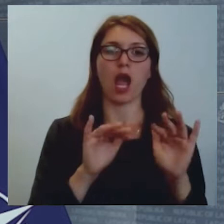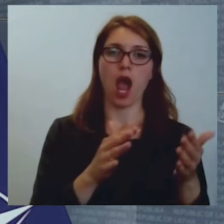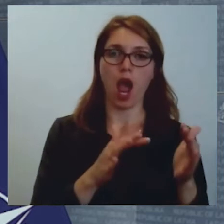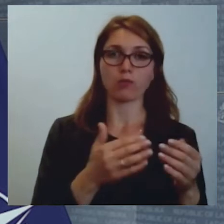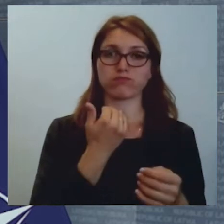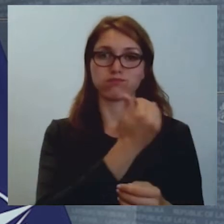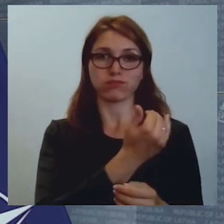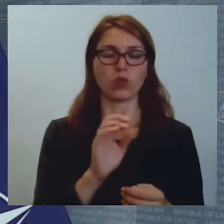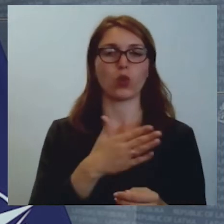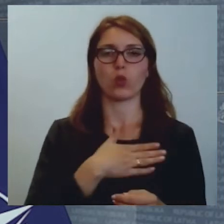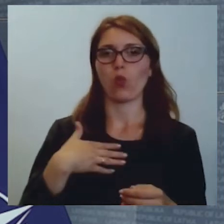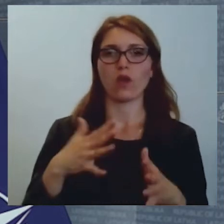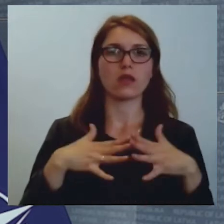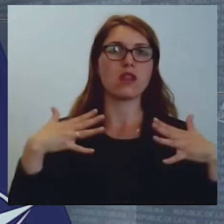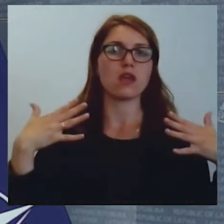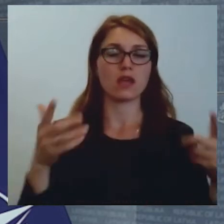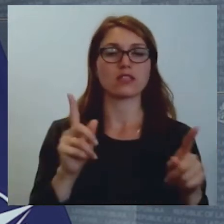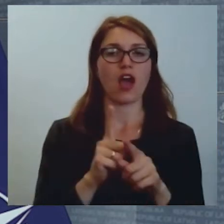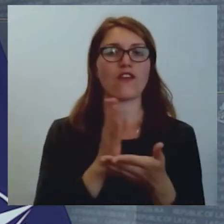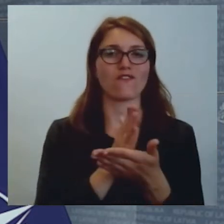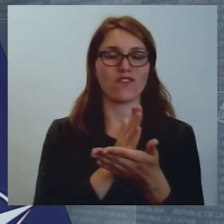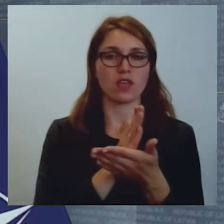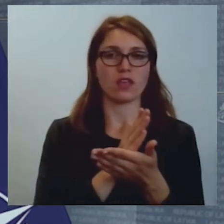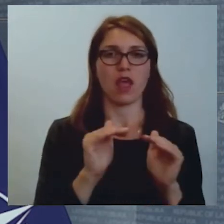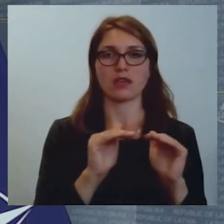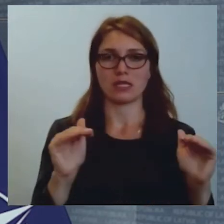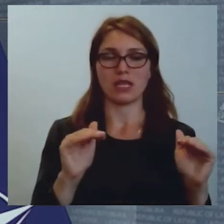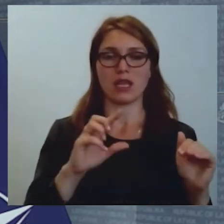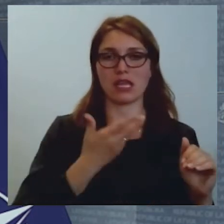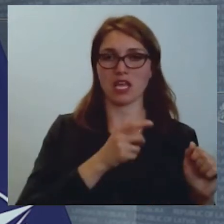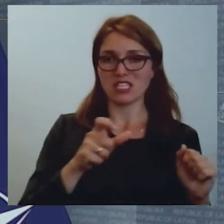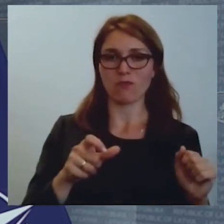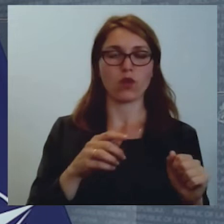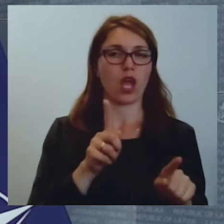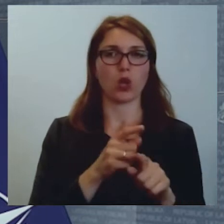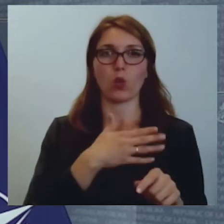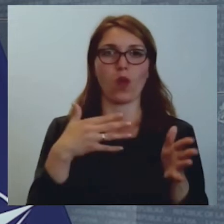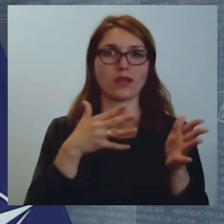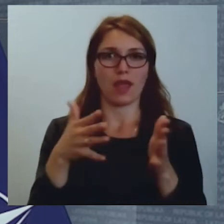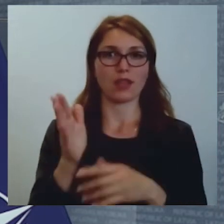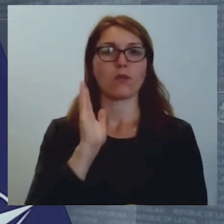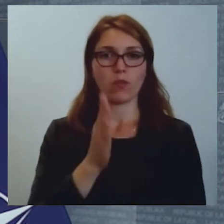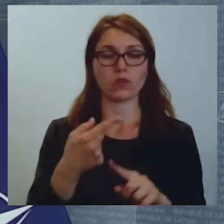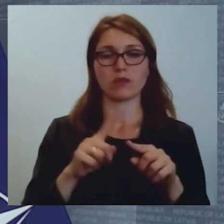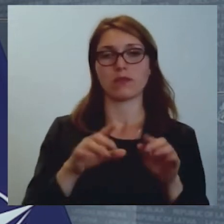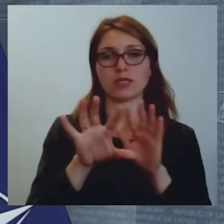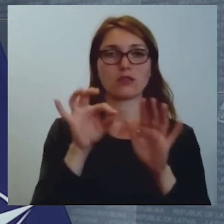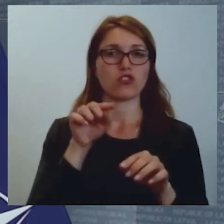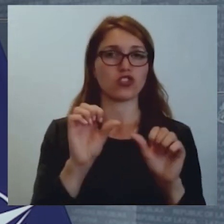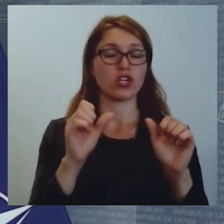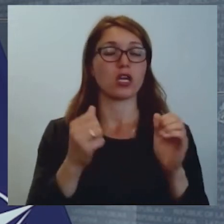ļoti liels īpatsvars un arī vidušķiru nozīmīgi skars. Līdz ar to tāpēc mēs esam izvēlējušies šo atbalsta veidu,